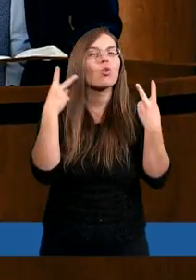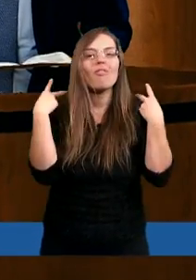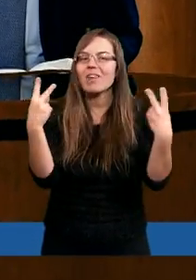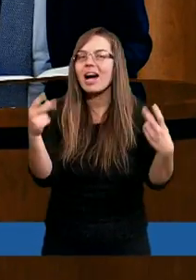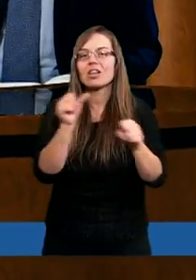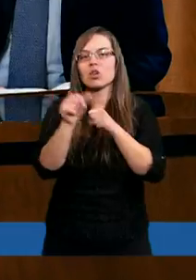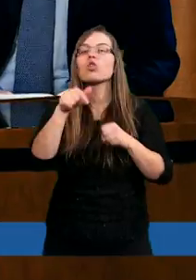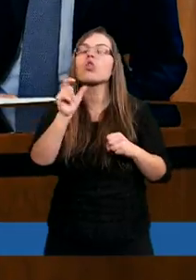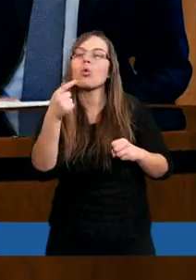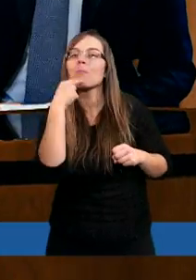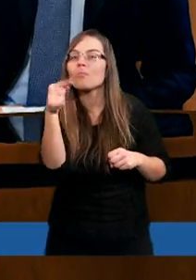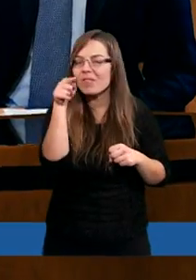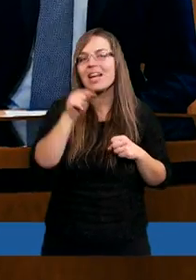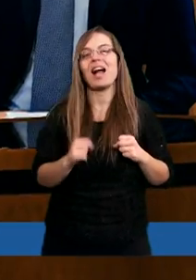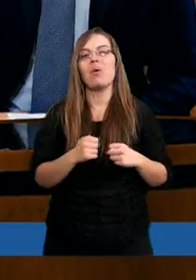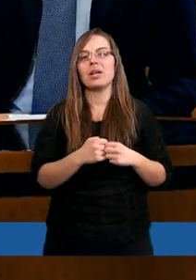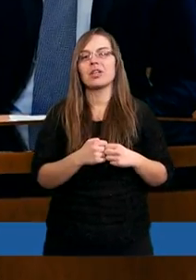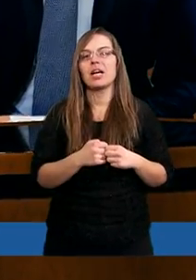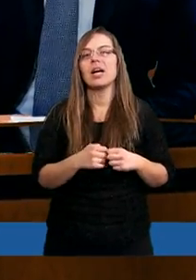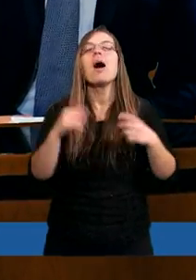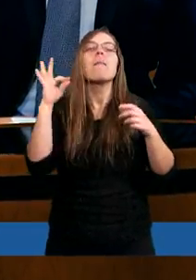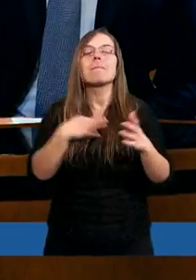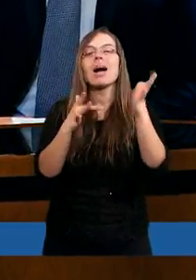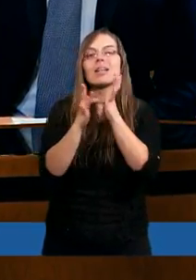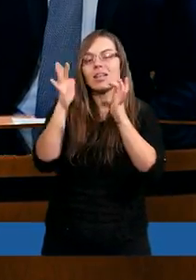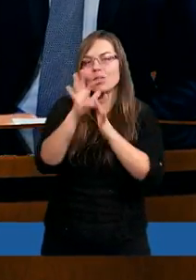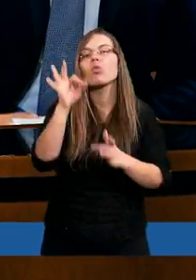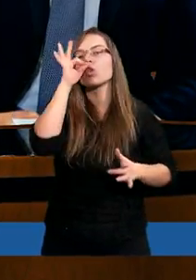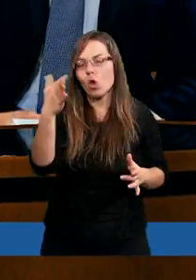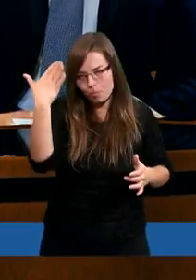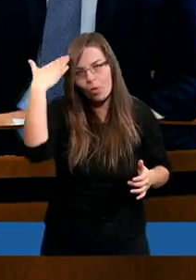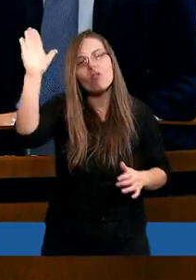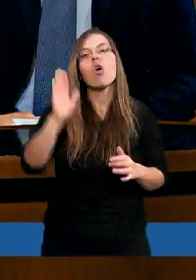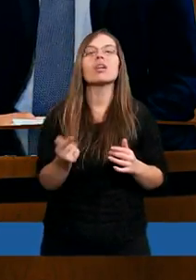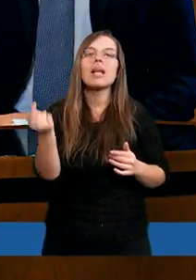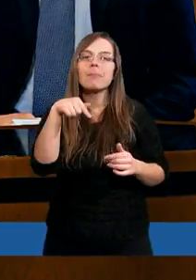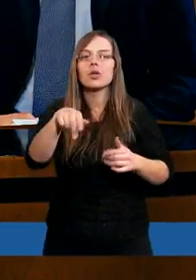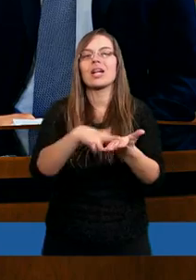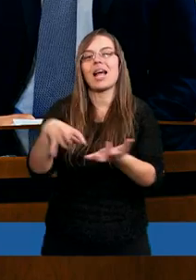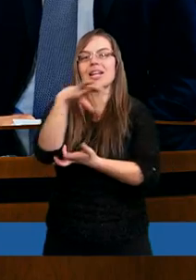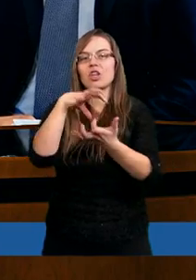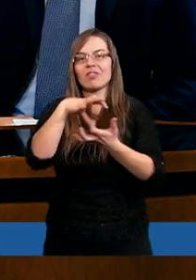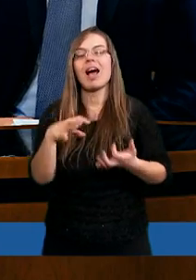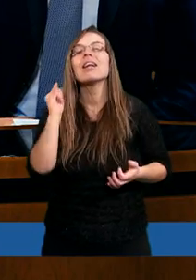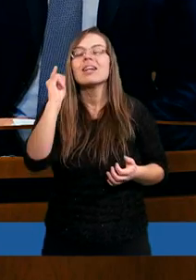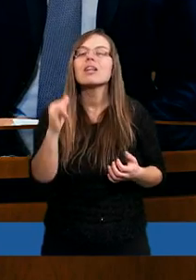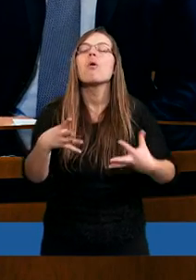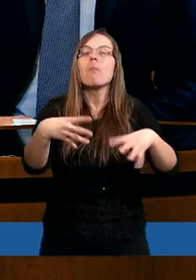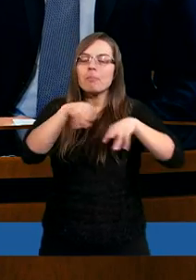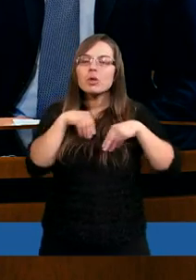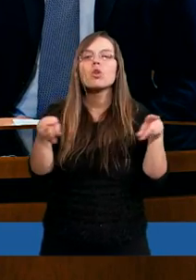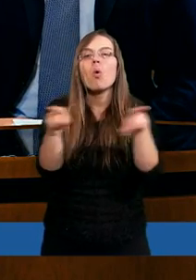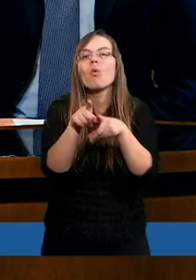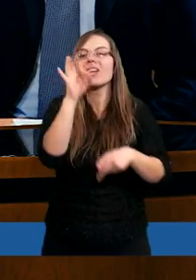To bardzo ważne, co powiedziałeś. Pan Jezus dobrowolnie przyszedł na ten świat i